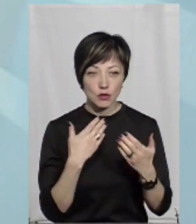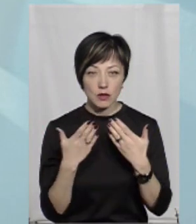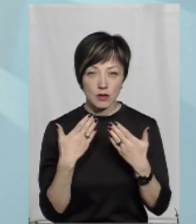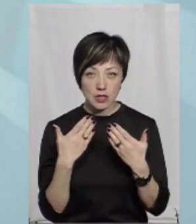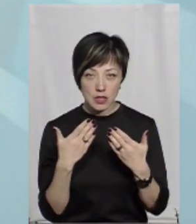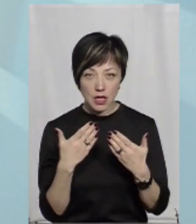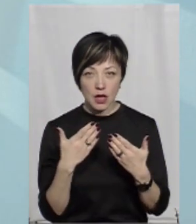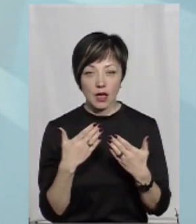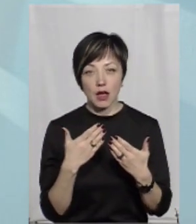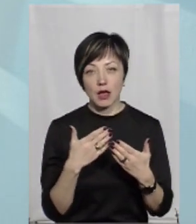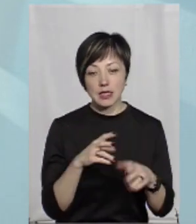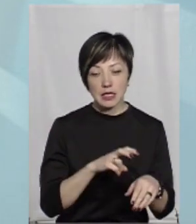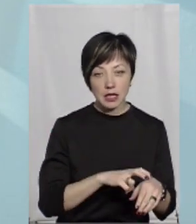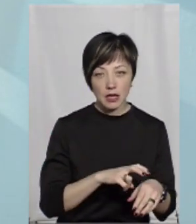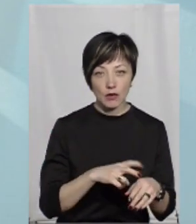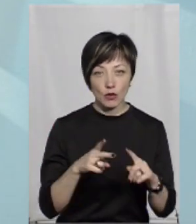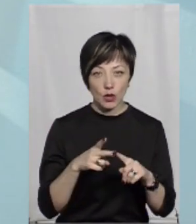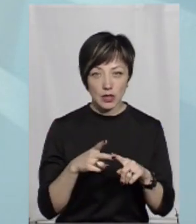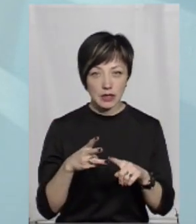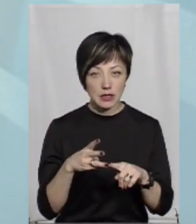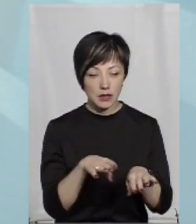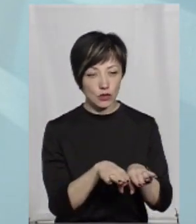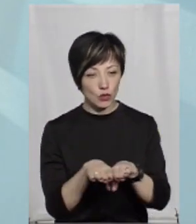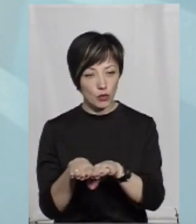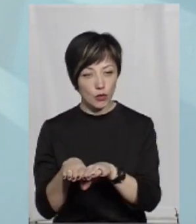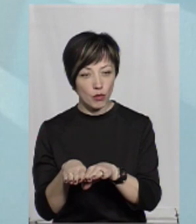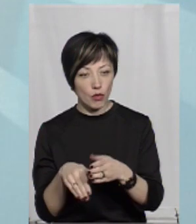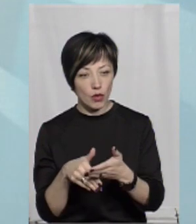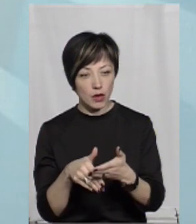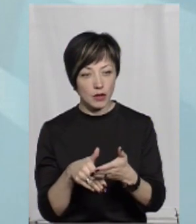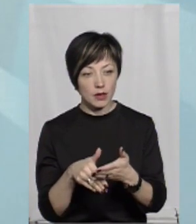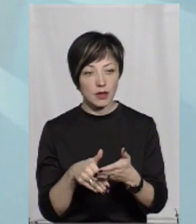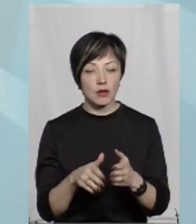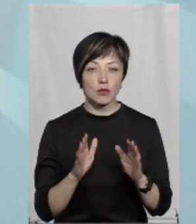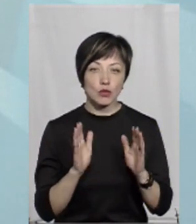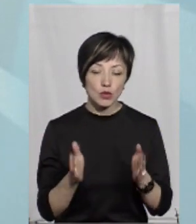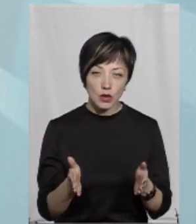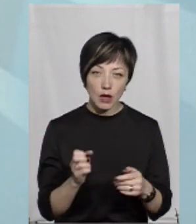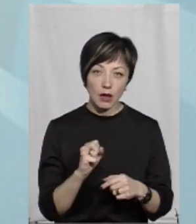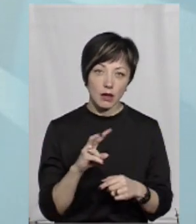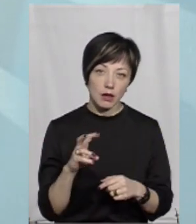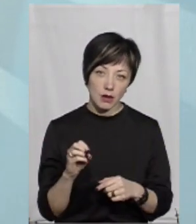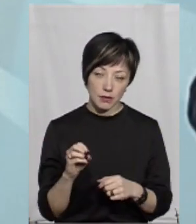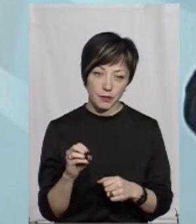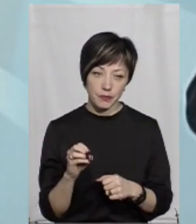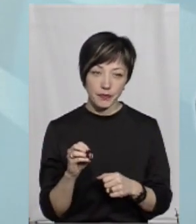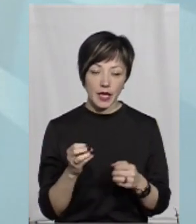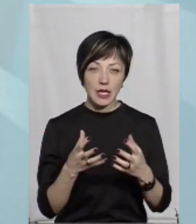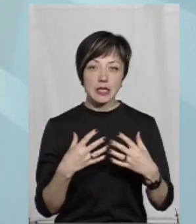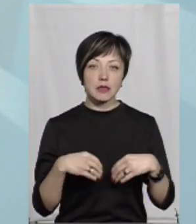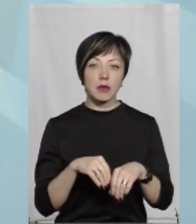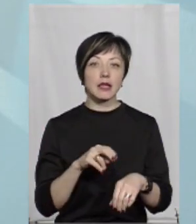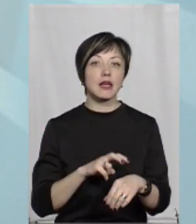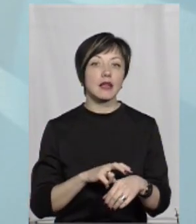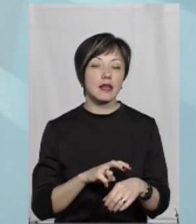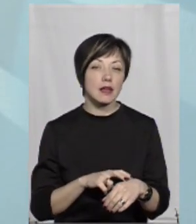поспілкуватися з кол-центром або з лікаром вториною або третиною допомоги, допомога буде. Але сімейний